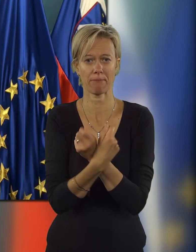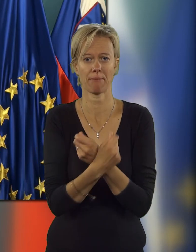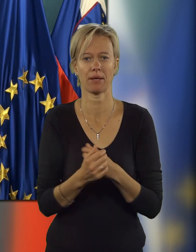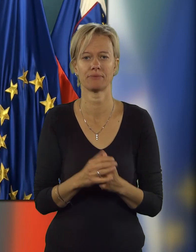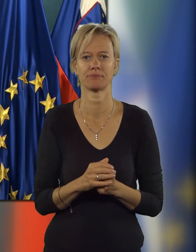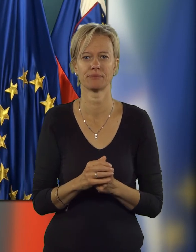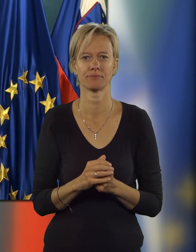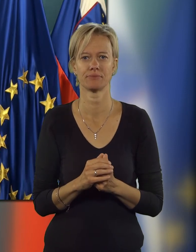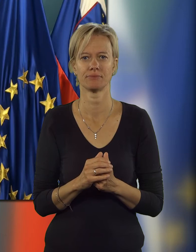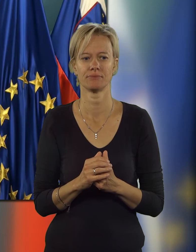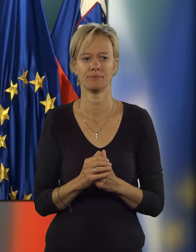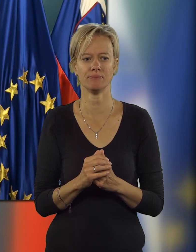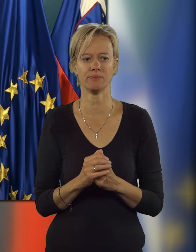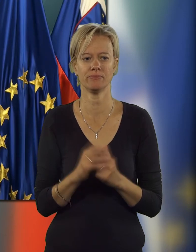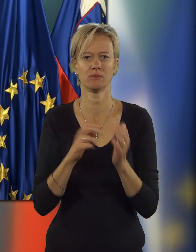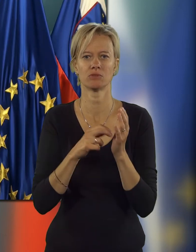spremembe.